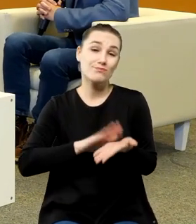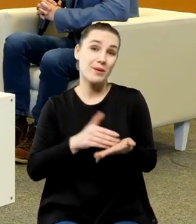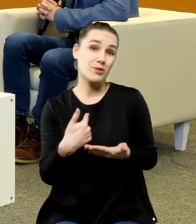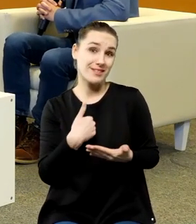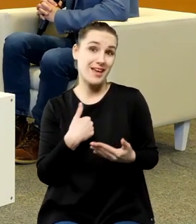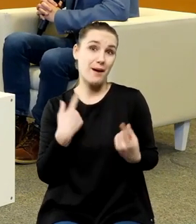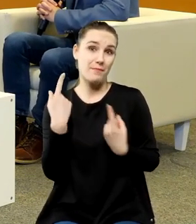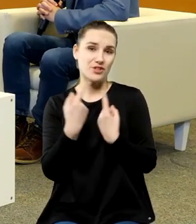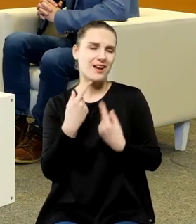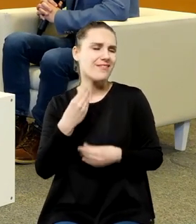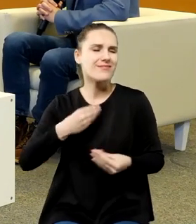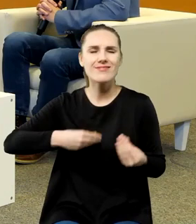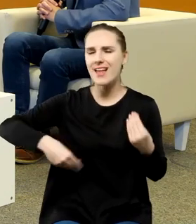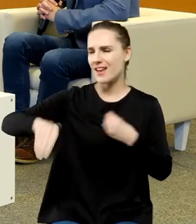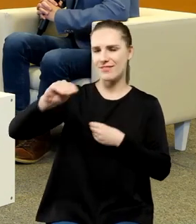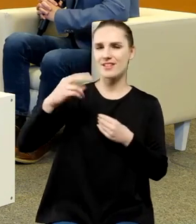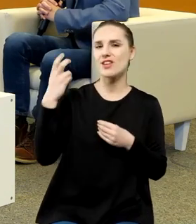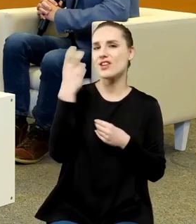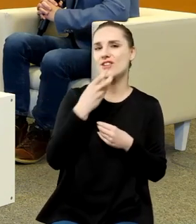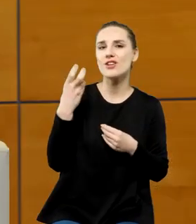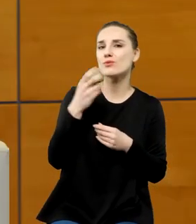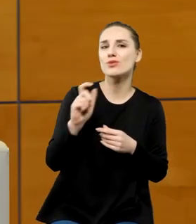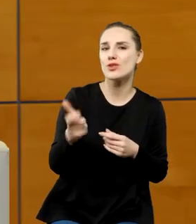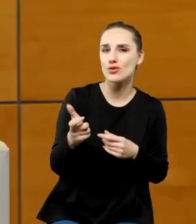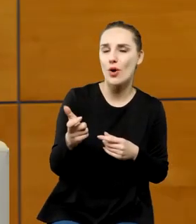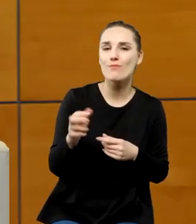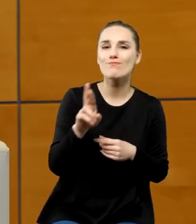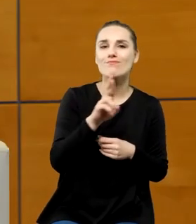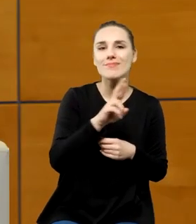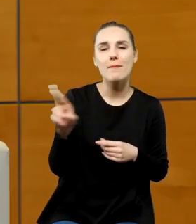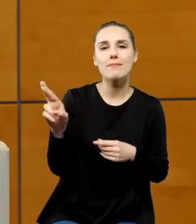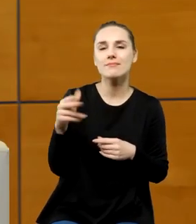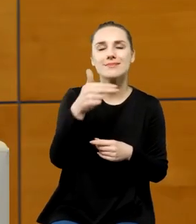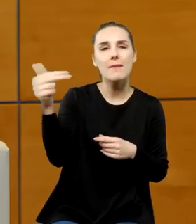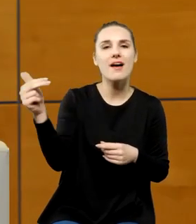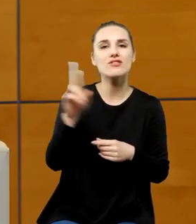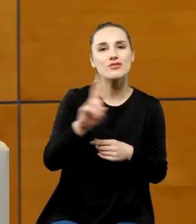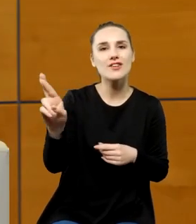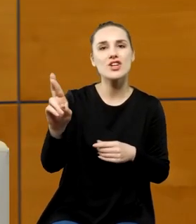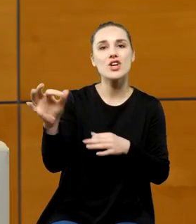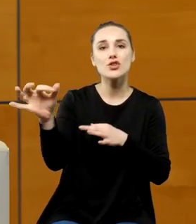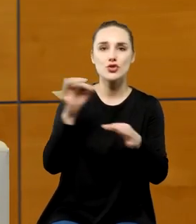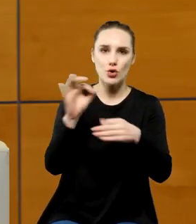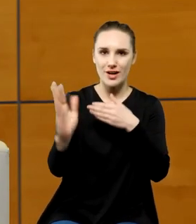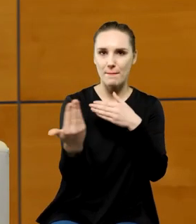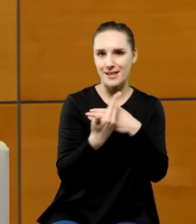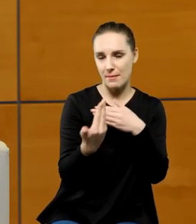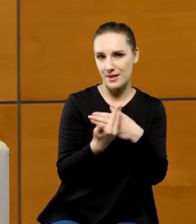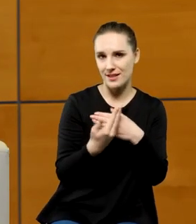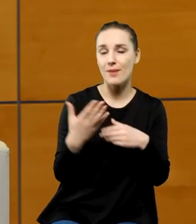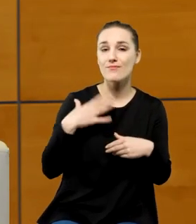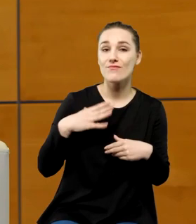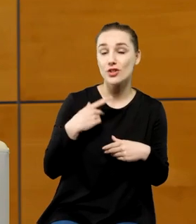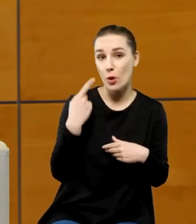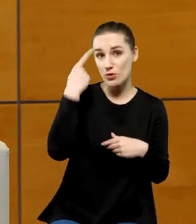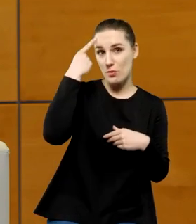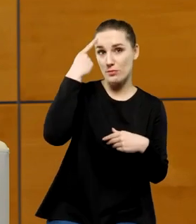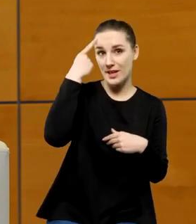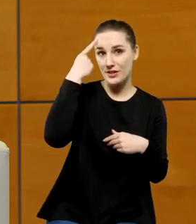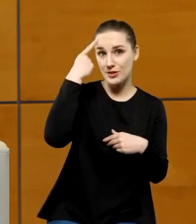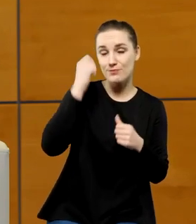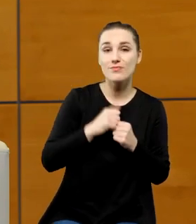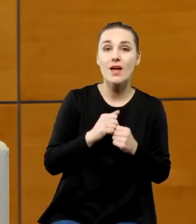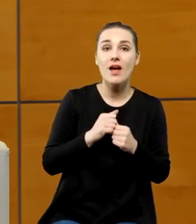interesujące były rzeczy dotyczące historii matematycznej i tutaj warto przypomnieć innego wybitnego badacza profesora Owena